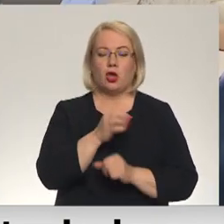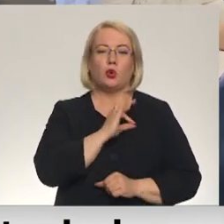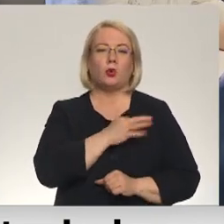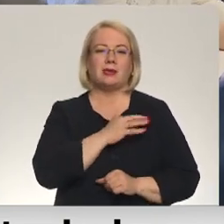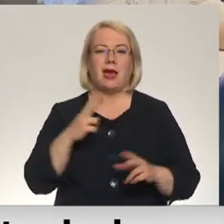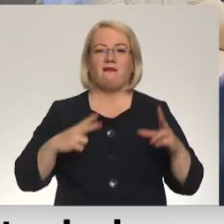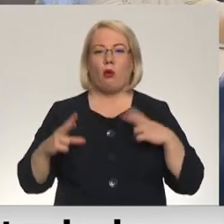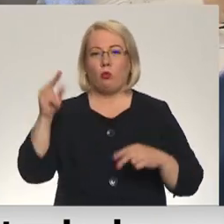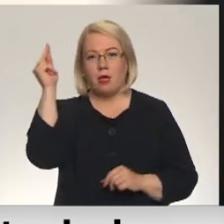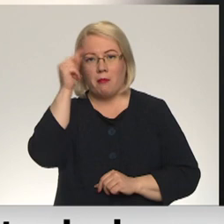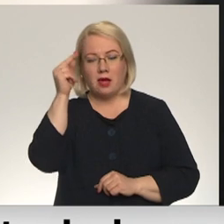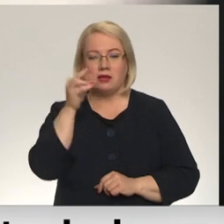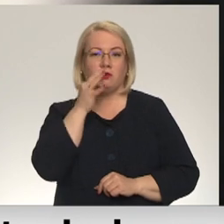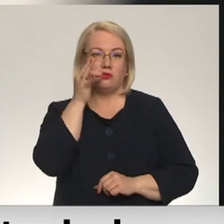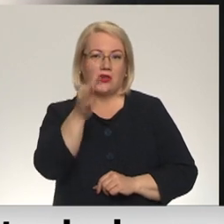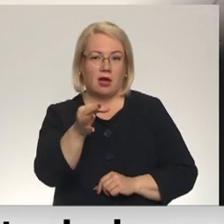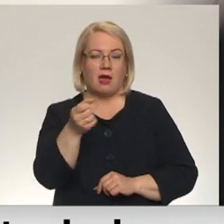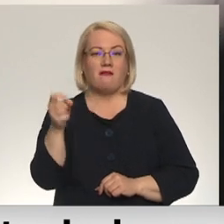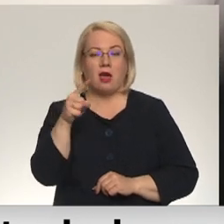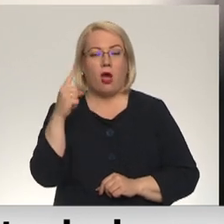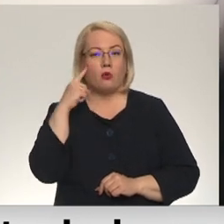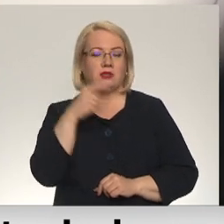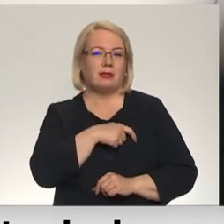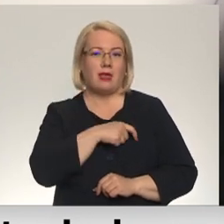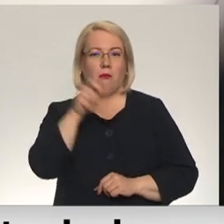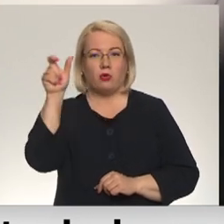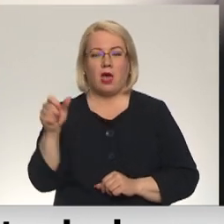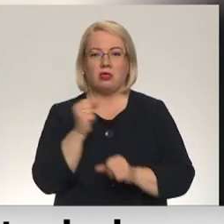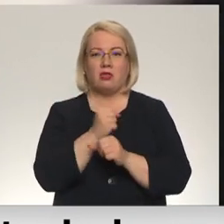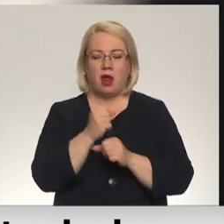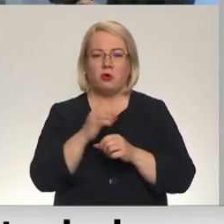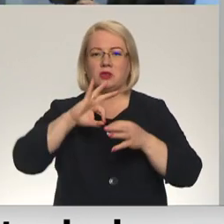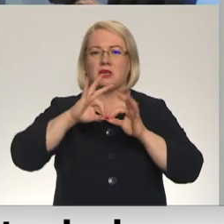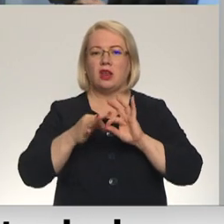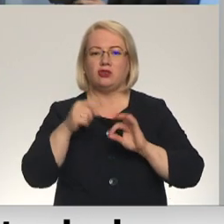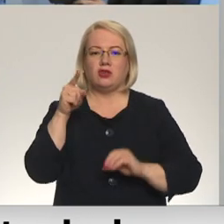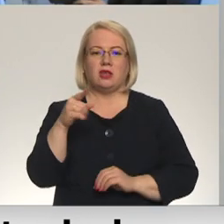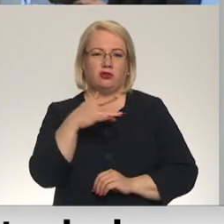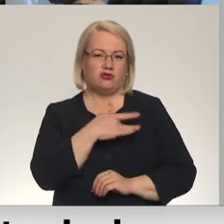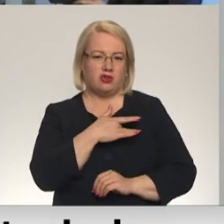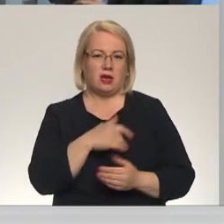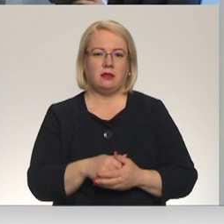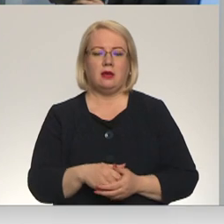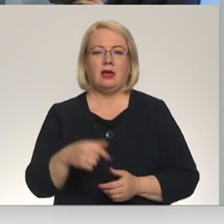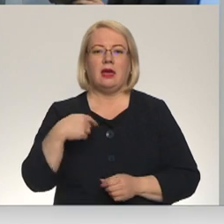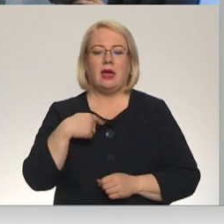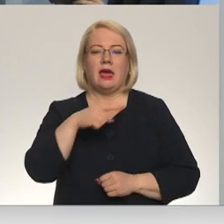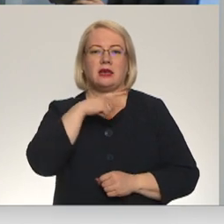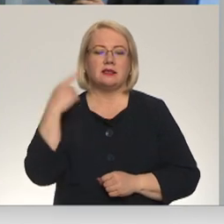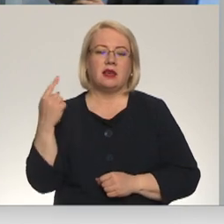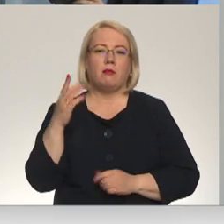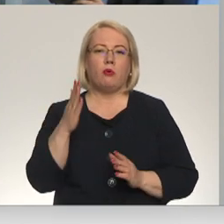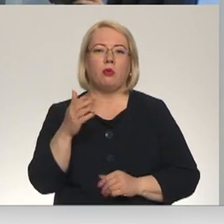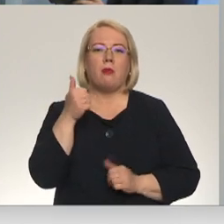fakultātē, norādi, ka jo vairāk uzzina par deputātu darbu, jo saržģītāks tas šķiet. Es vēlētu to skļūt par labu, kolēgi, jo